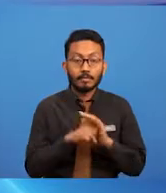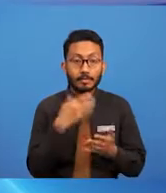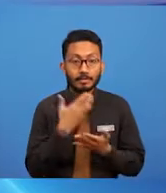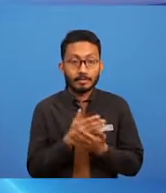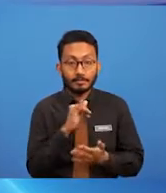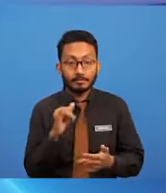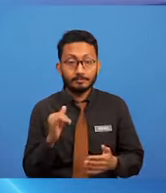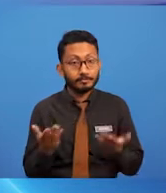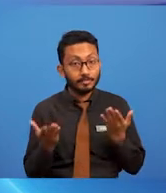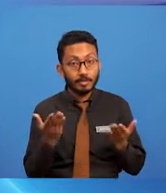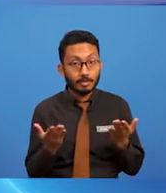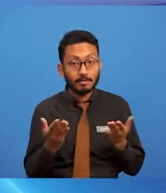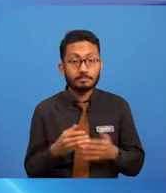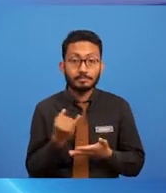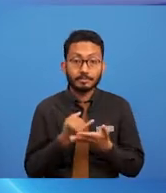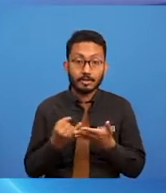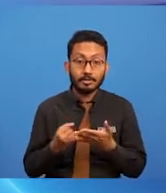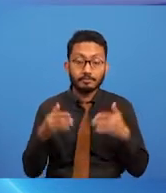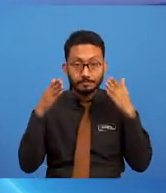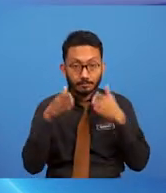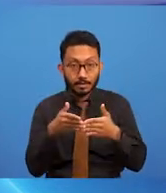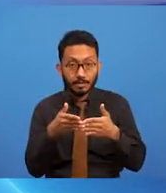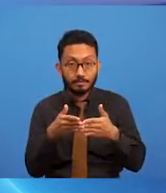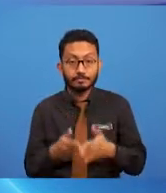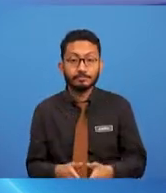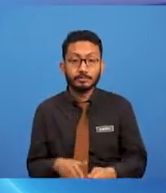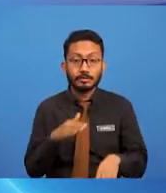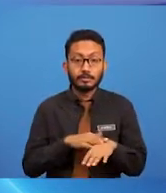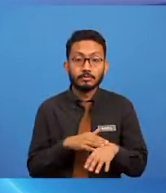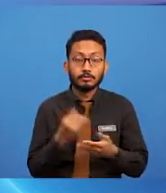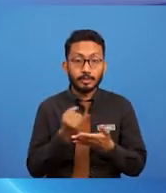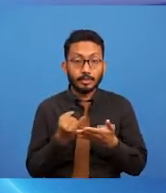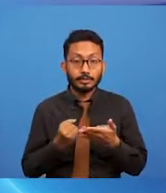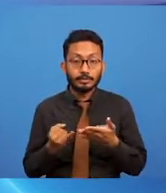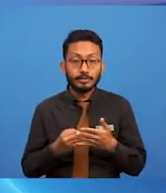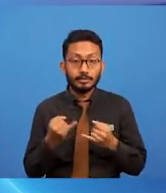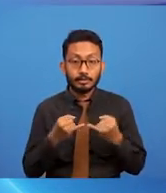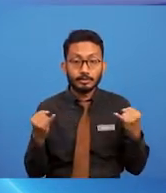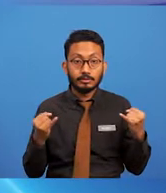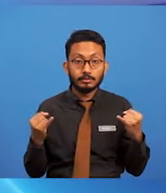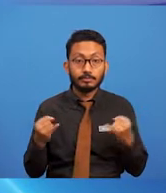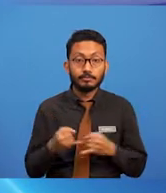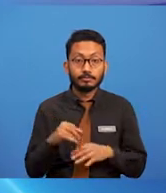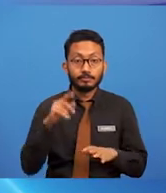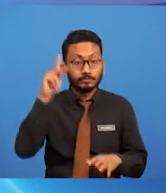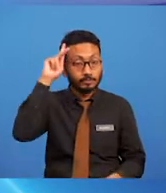Lukisan ini ia tertumpu kepada lukisan jenis portret,